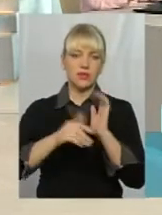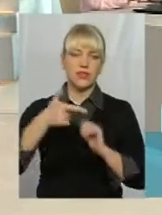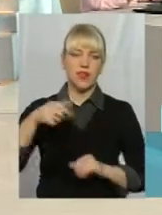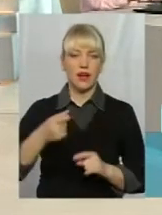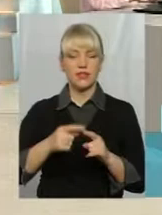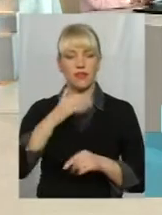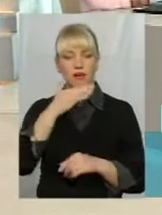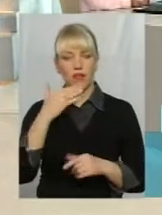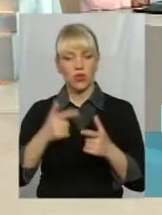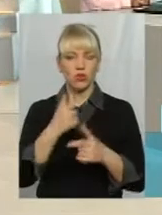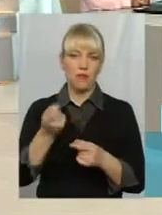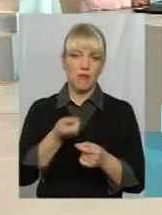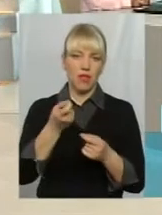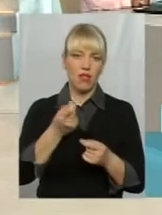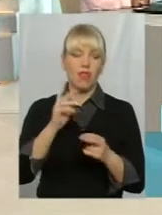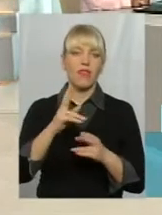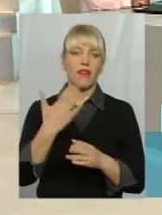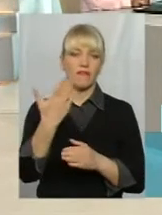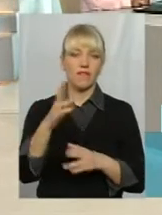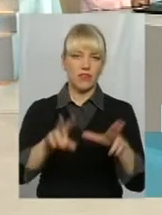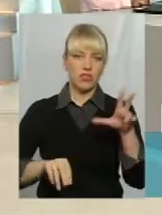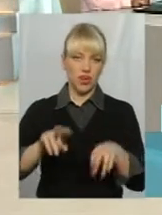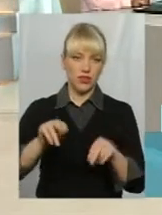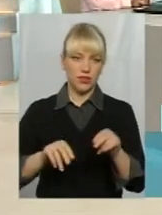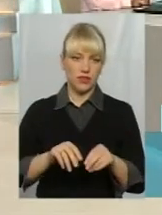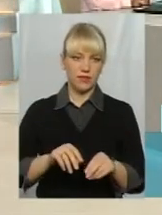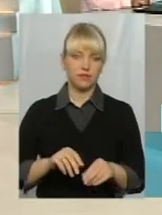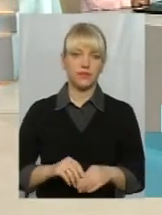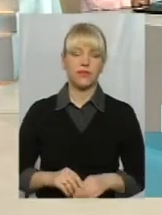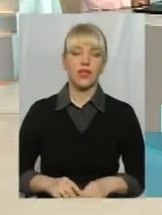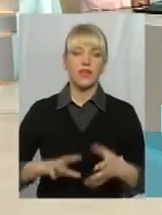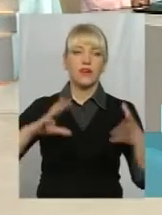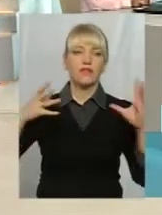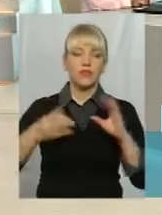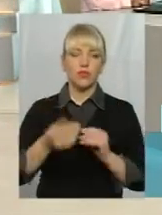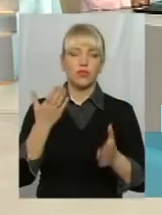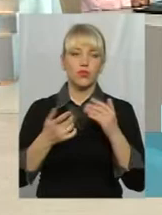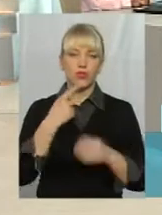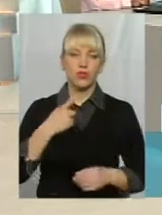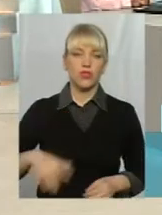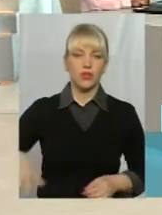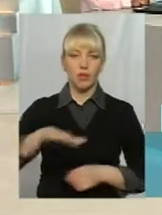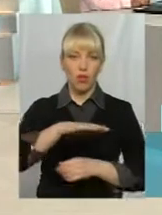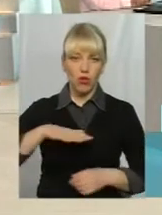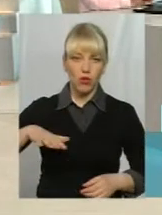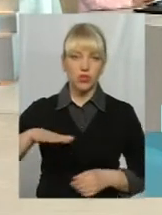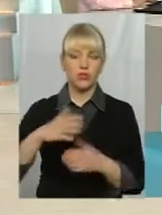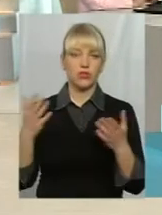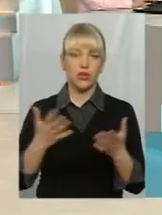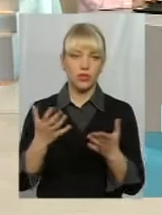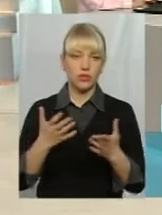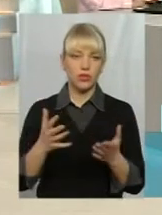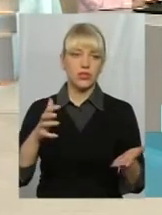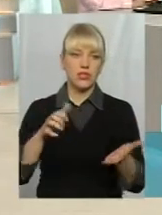багато чи мало? Як вважаєте? В цілому, якщо брати площу, яку займають